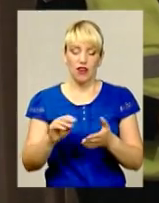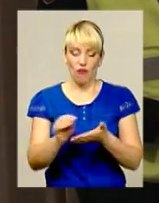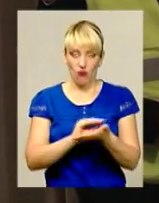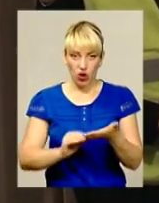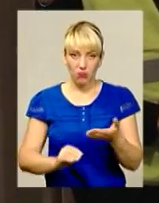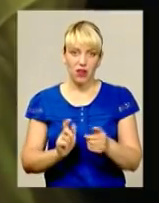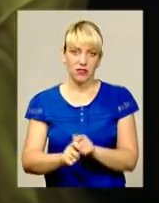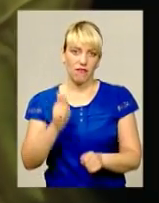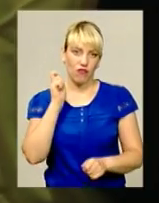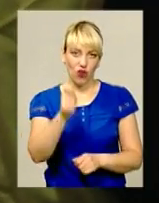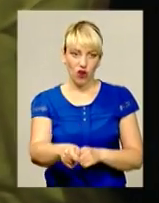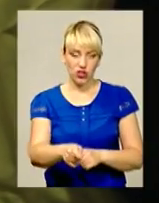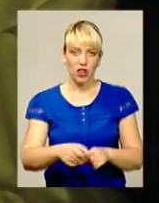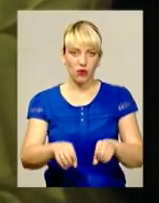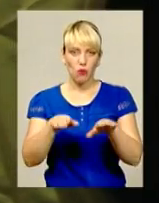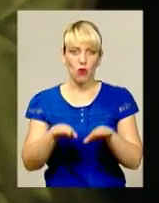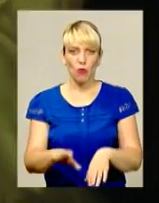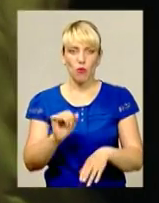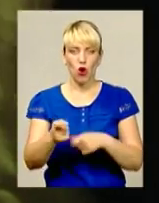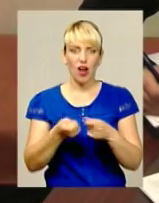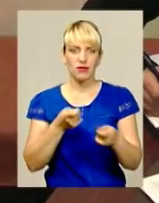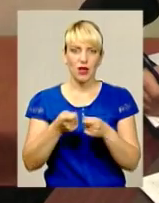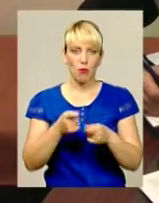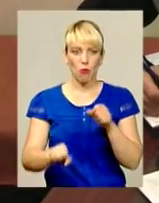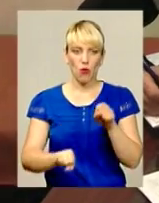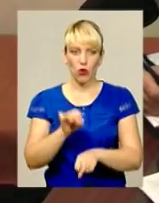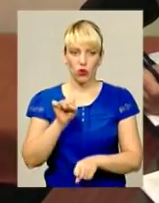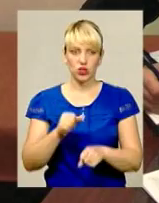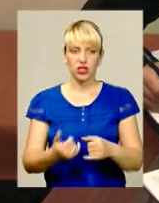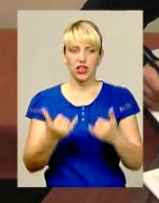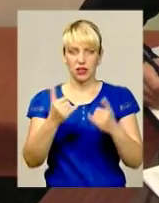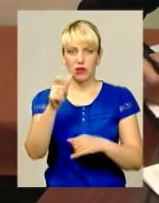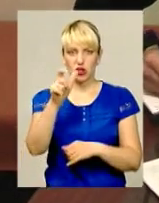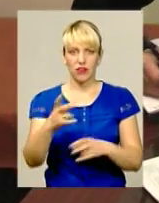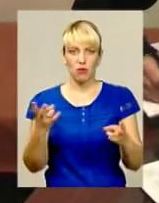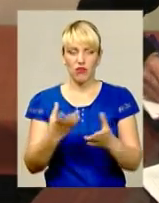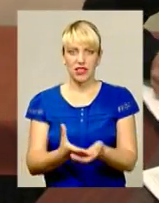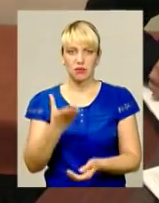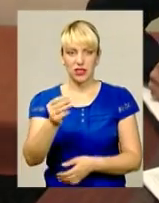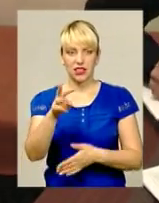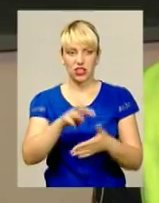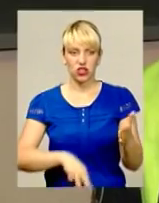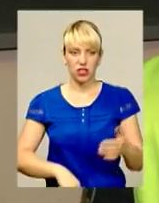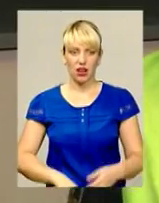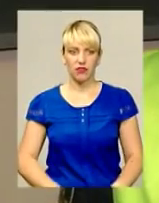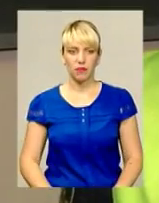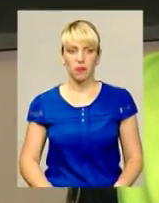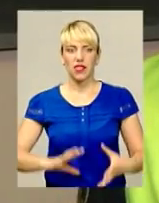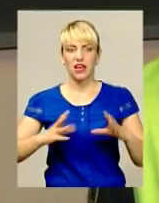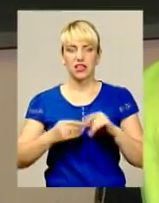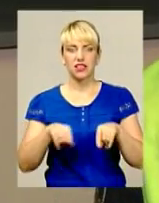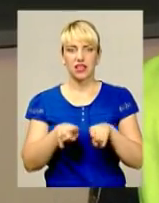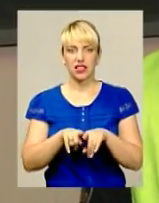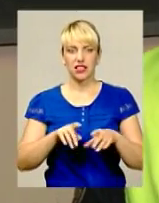поліцейські вручають молодику постанову про адміністративне правопорушення. Тепер чоловік повинен сплатити штраф. У результати таких